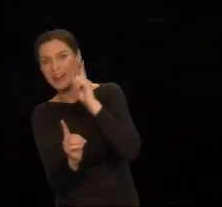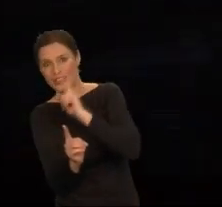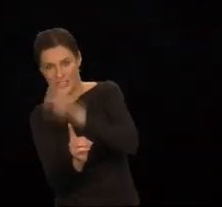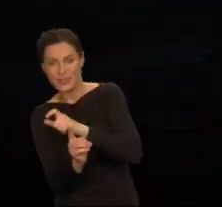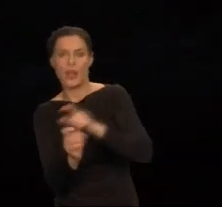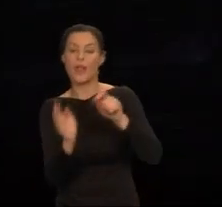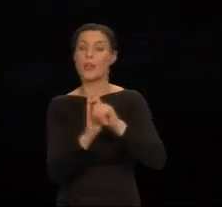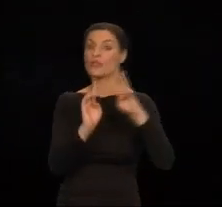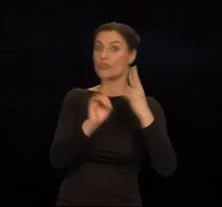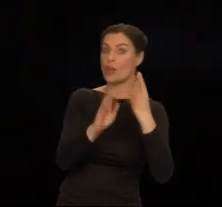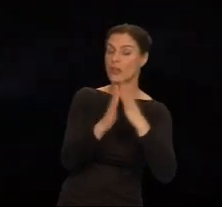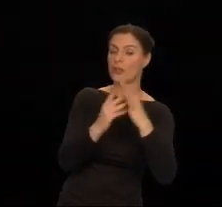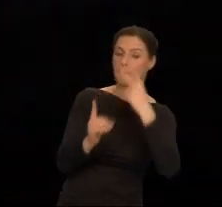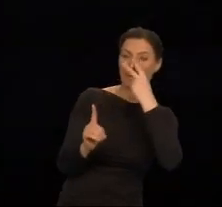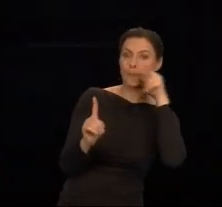bezsilnego.